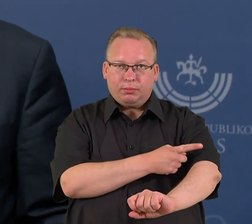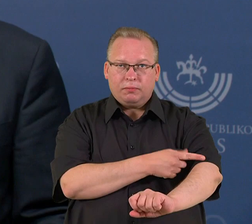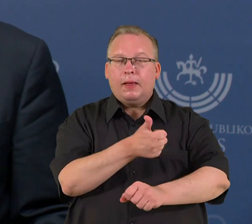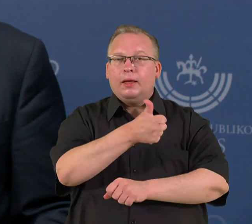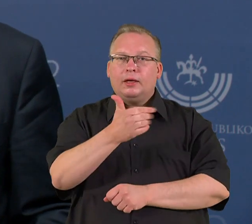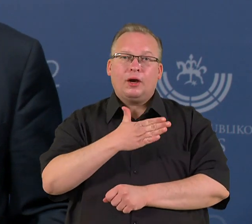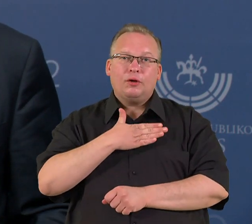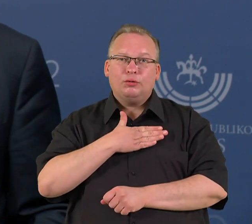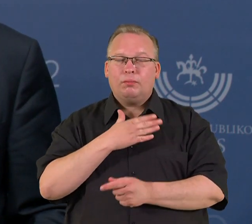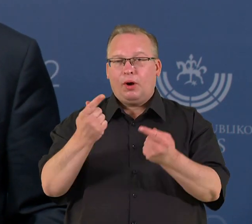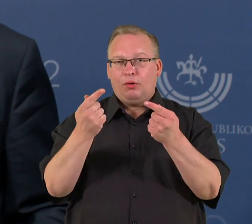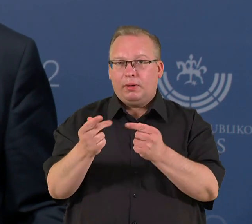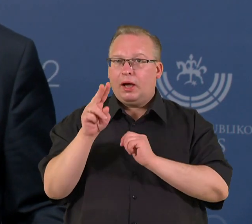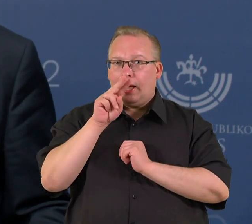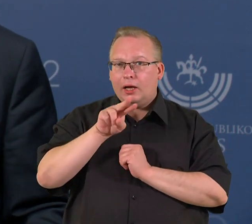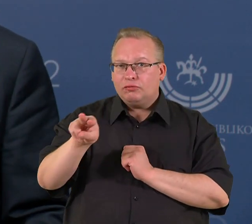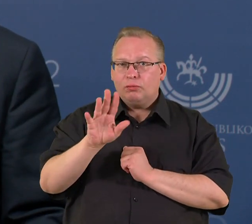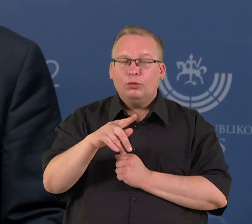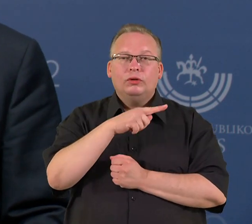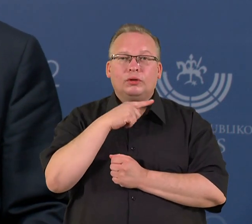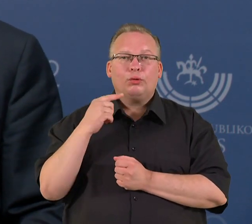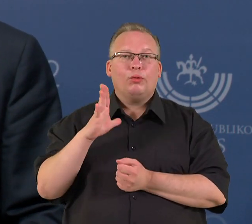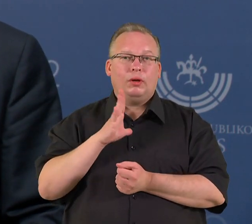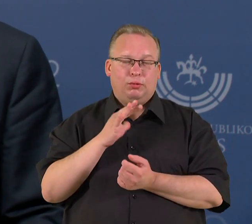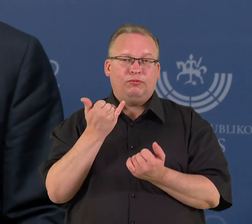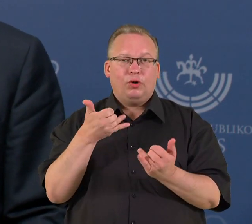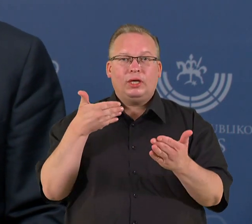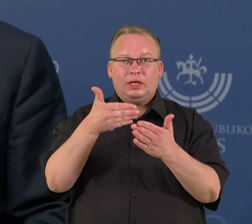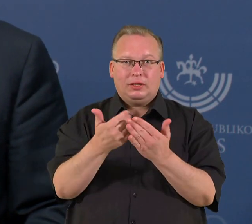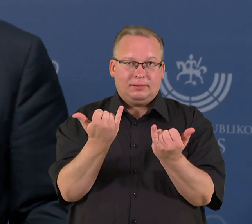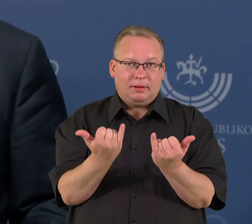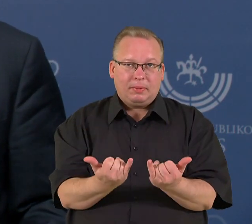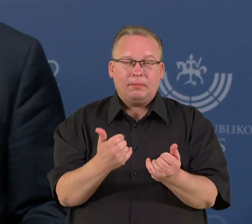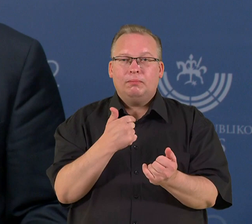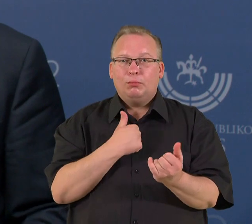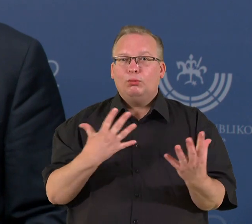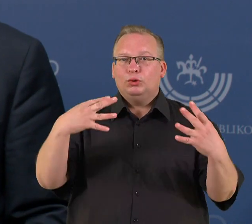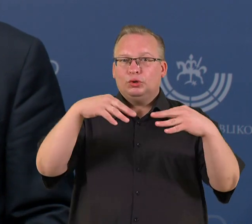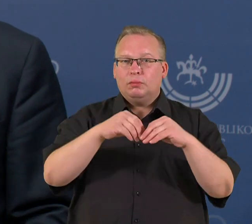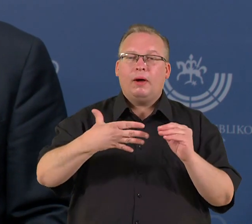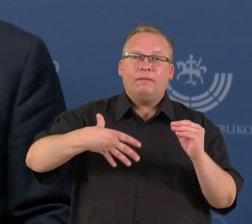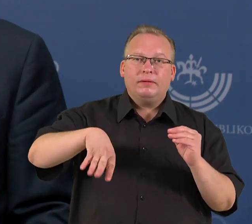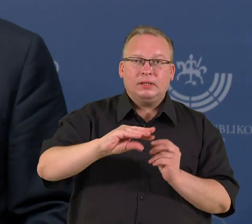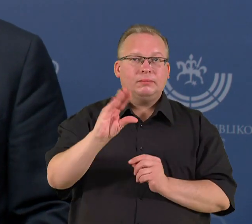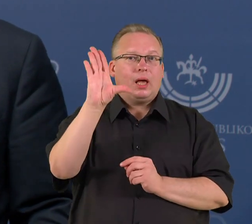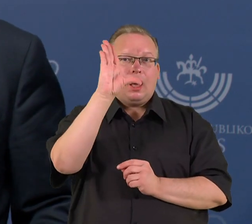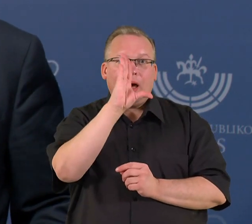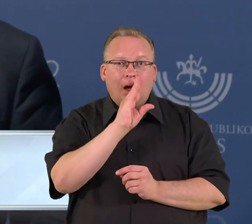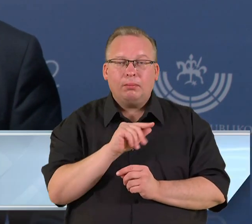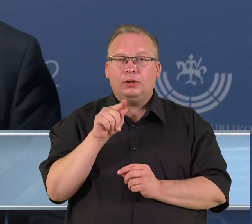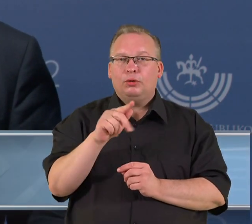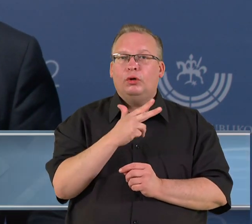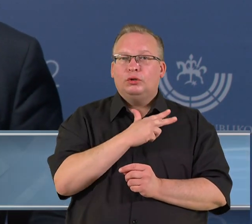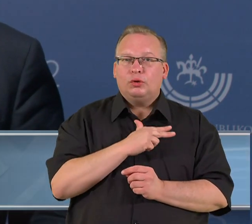noriškumo opozicijos atžvilgių bus daugiau negu buvo. Ir antras dalykas, manau, kad mums susitelkusiems visiems pavyko tuos